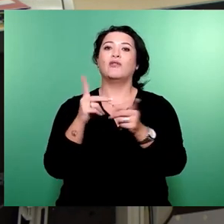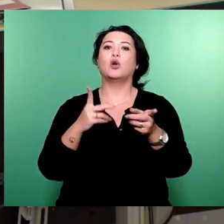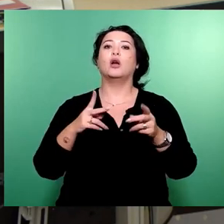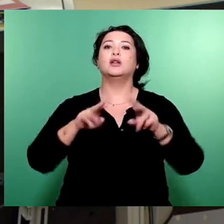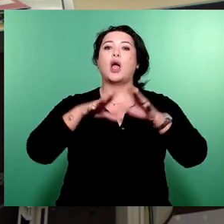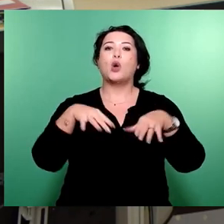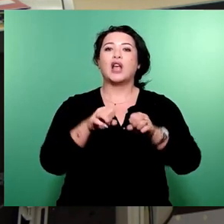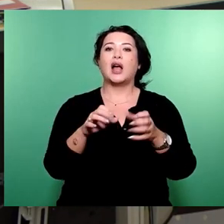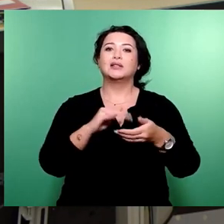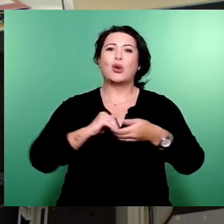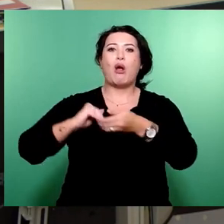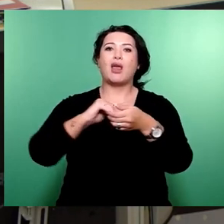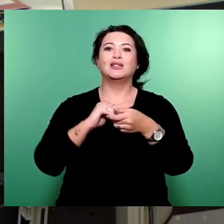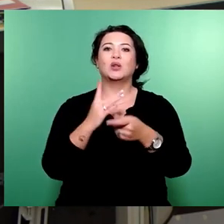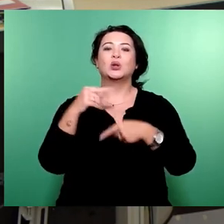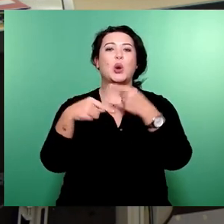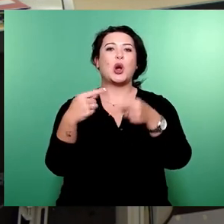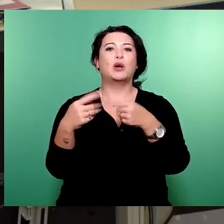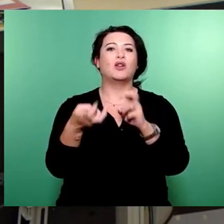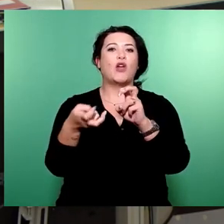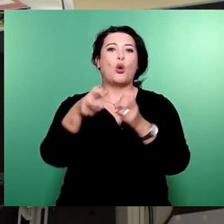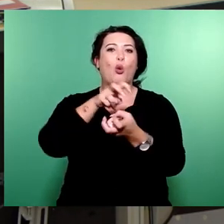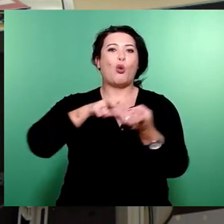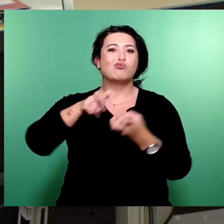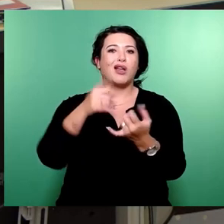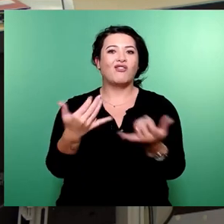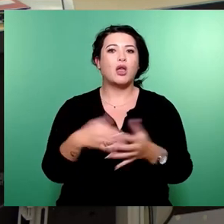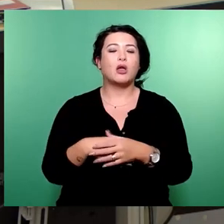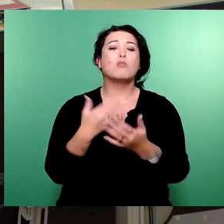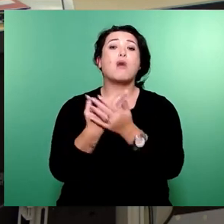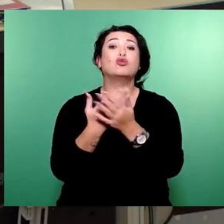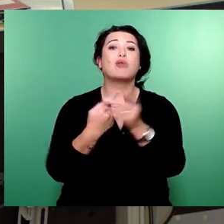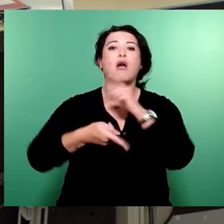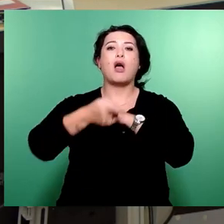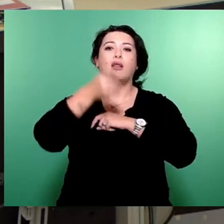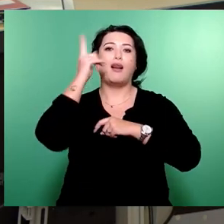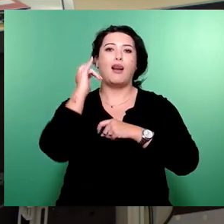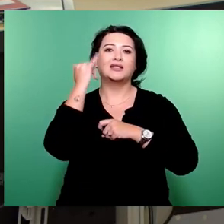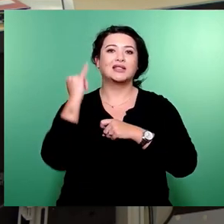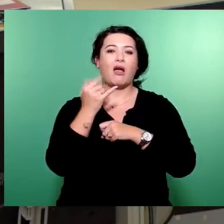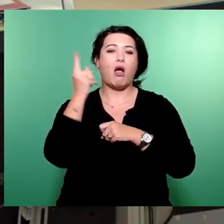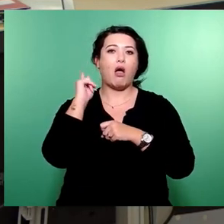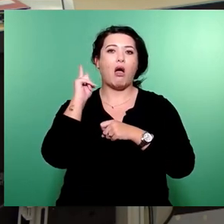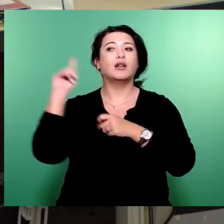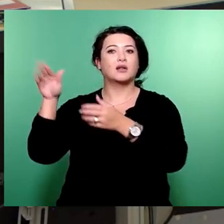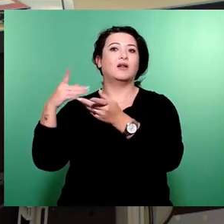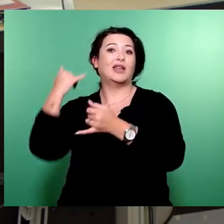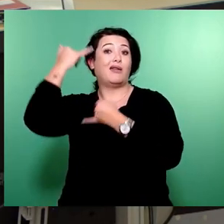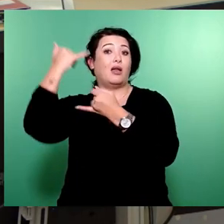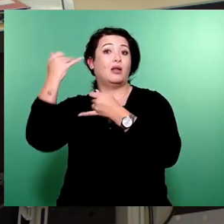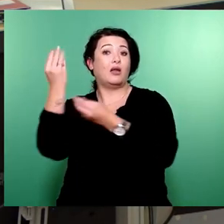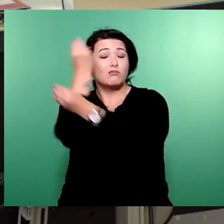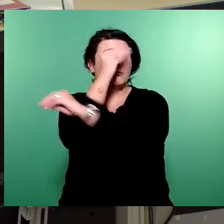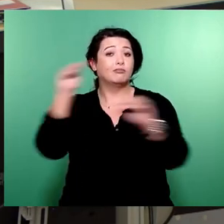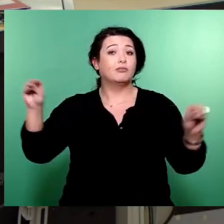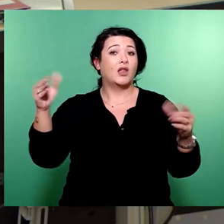Ich mache das an dem Beispiel von Herrn Schollbach Fest. Vor einem Jahr hat dieser die Idee gebracht, dass dann in der